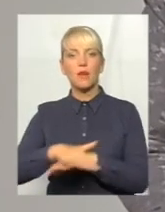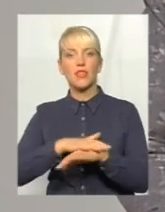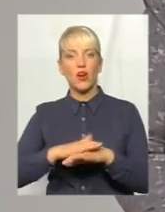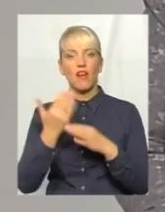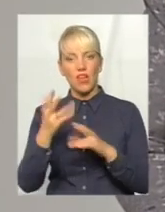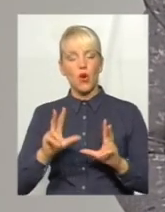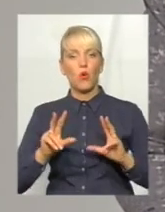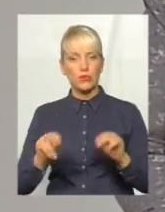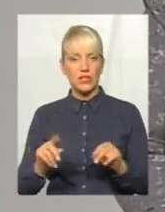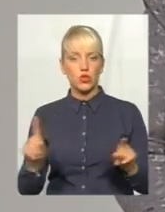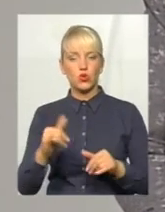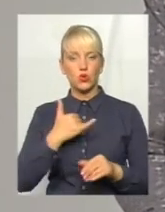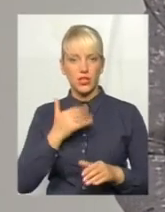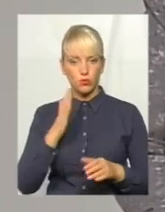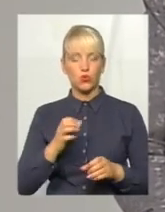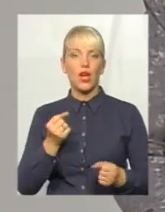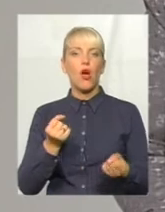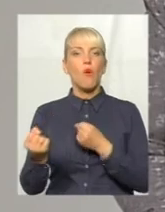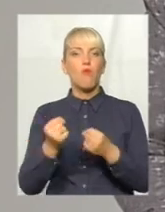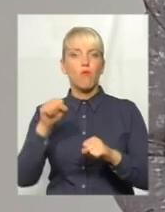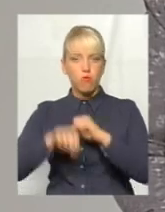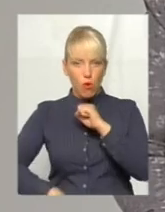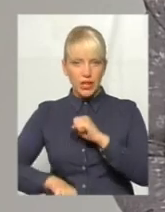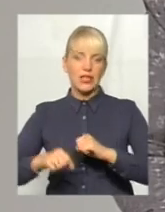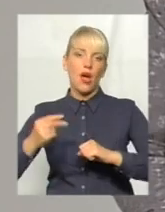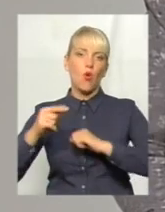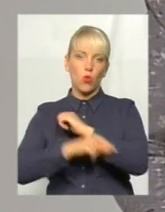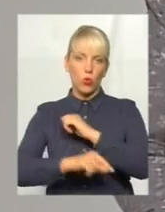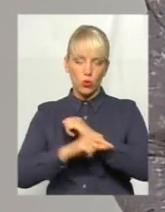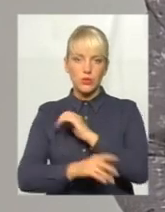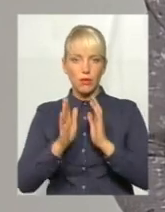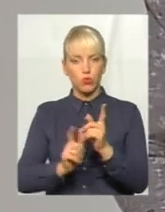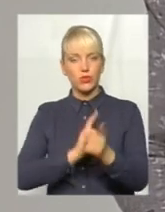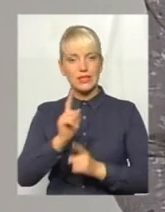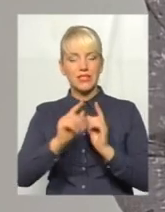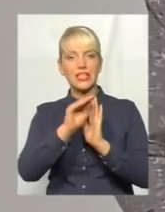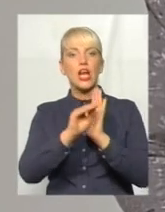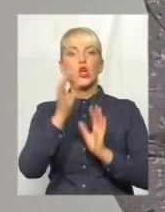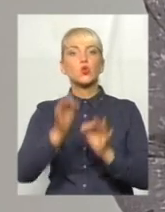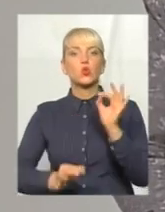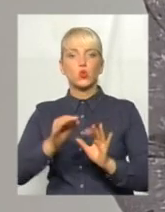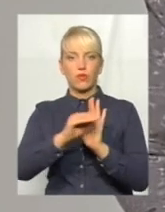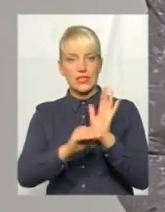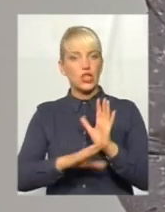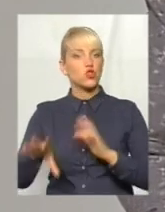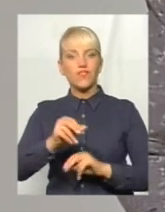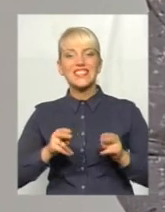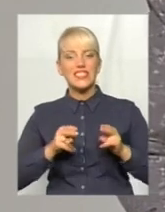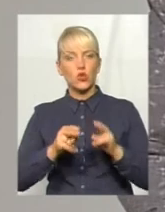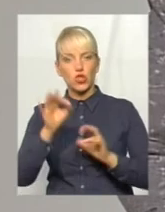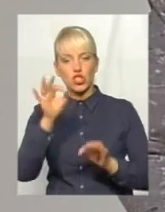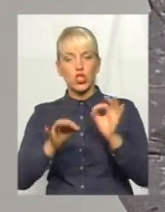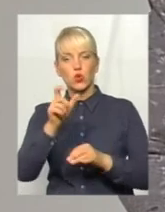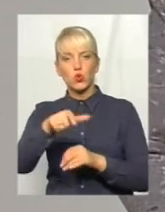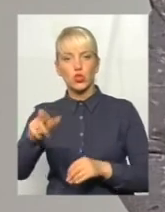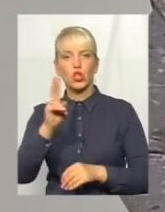обіцяли, що в нас буде поборена корупція, що в нас буде змінена судова система, що всі злочинні судді, які